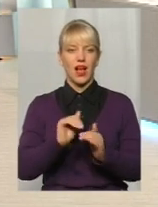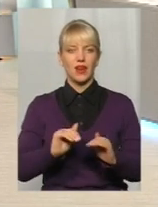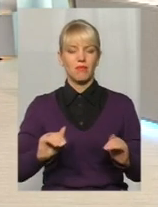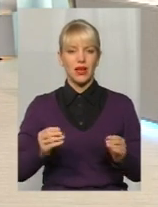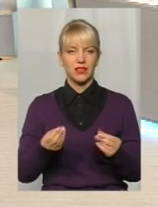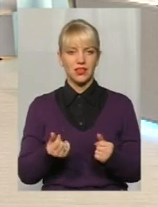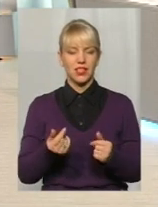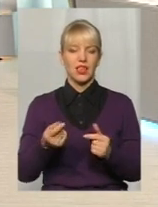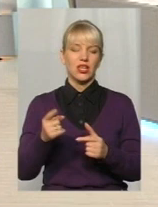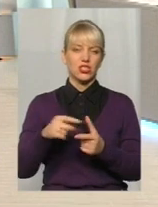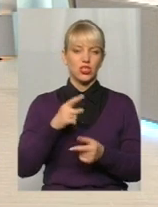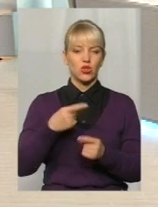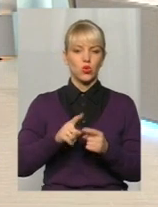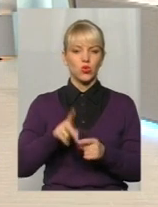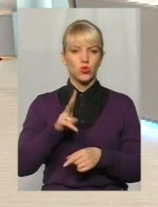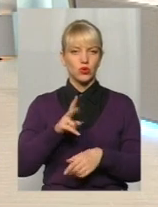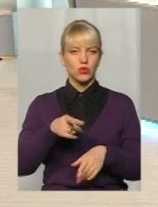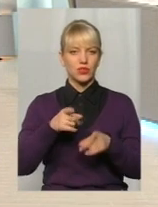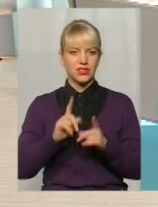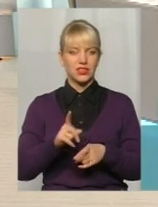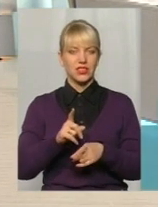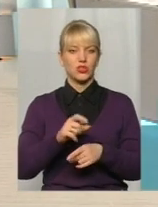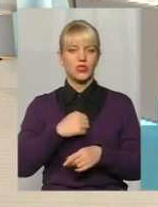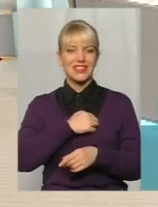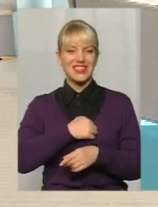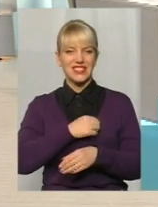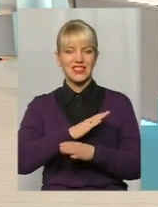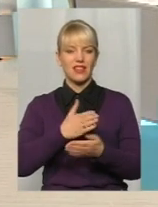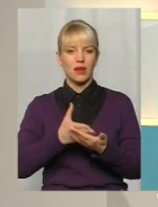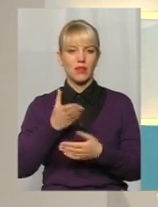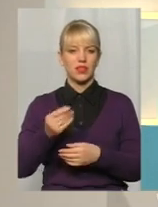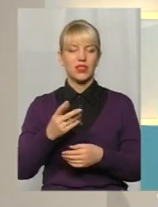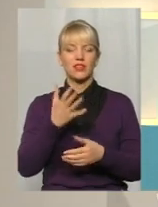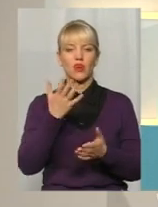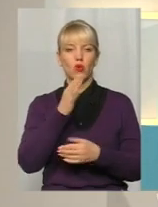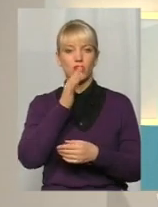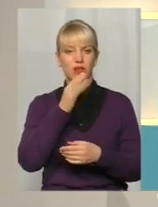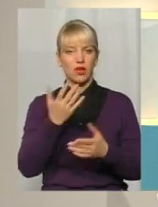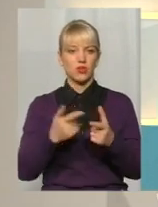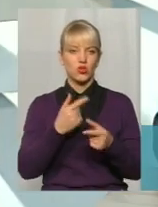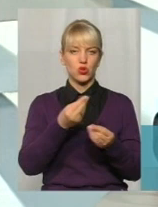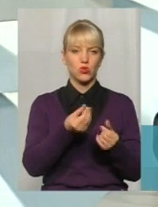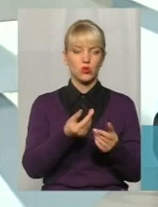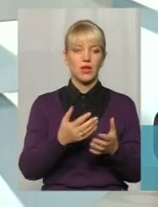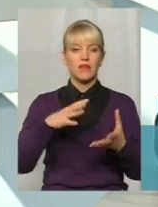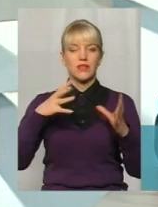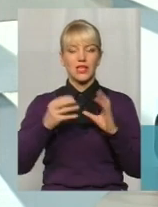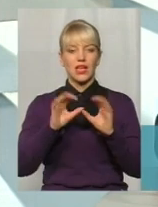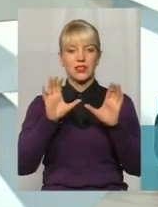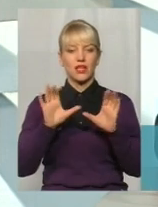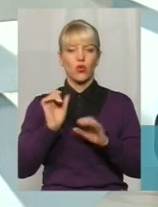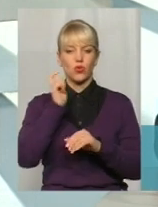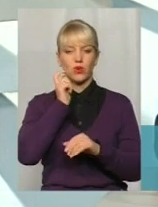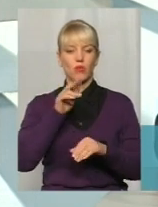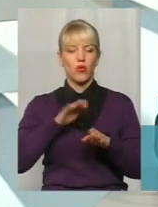сплачує? Чи той, хто злісний неплатник, це з якого терміну вважається? Чи з суми? Як це? Взагалі, Законом України про